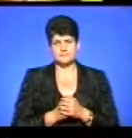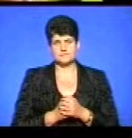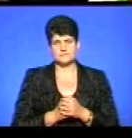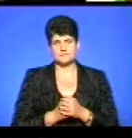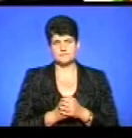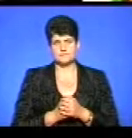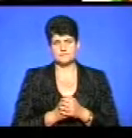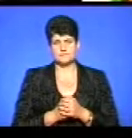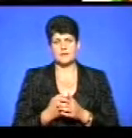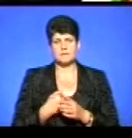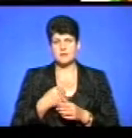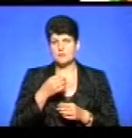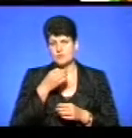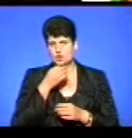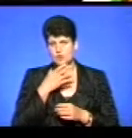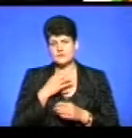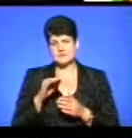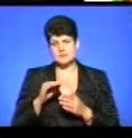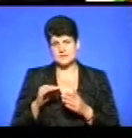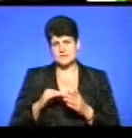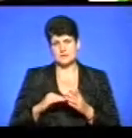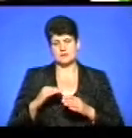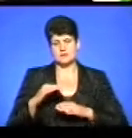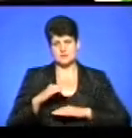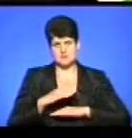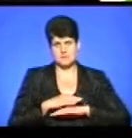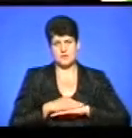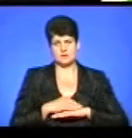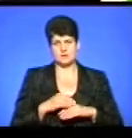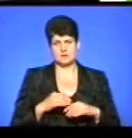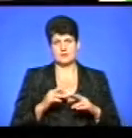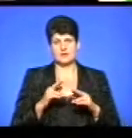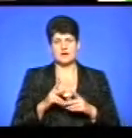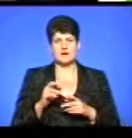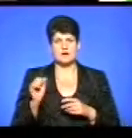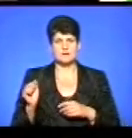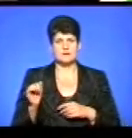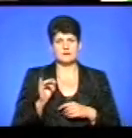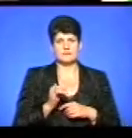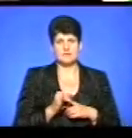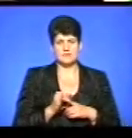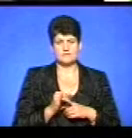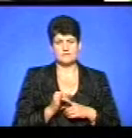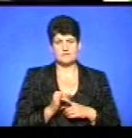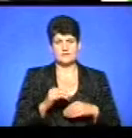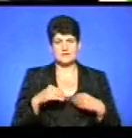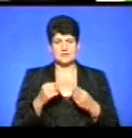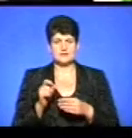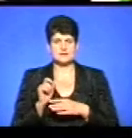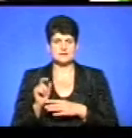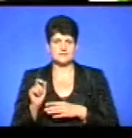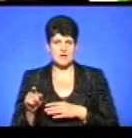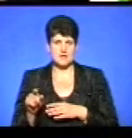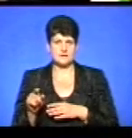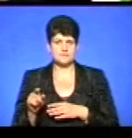Мені подобається писати за партами, як Анна Іванівна дає завдання і